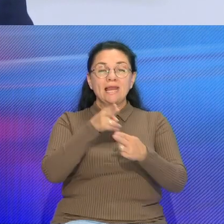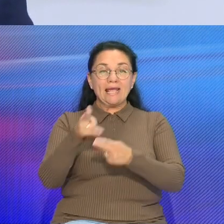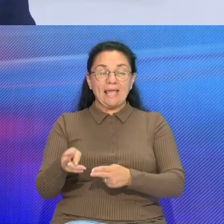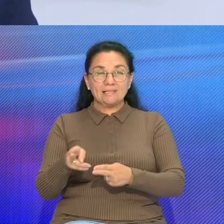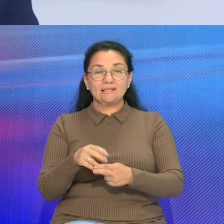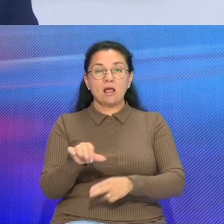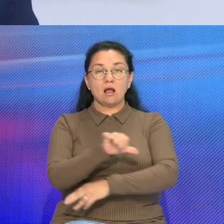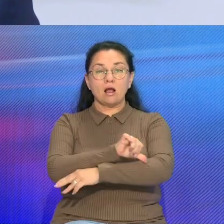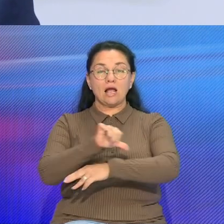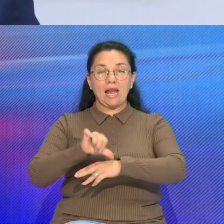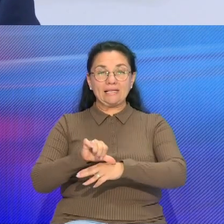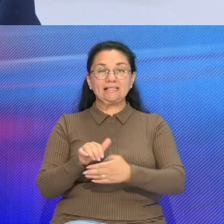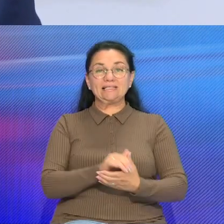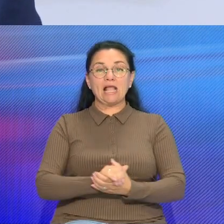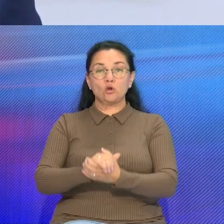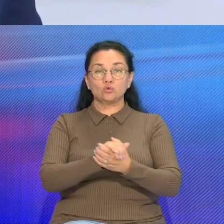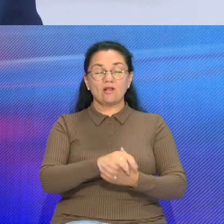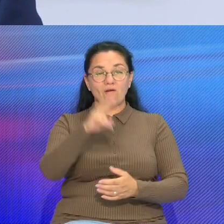границ союзного государства